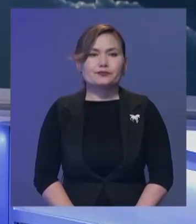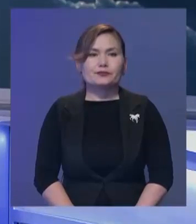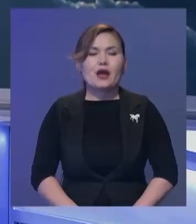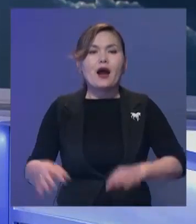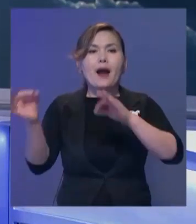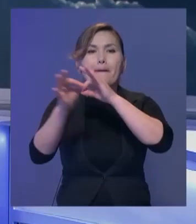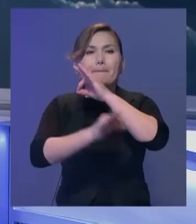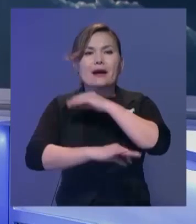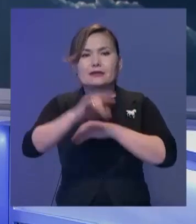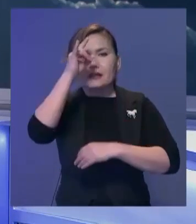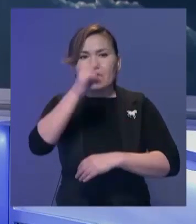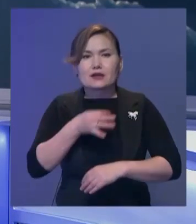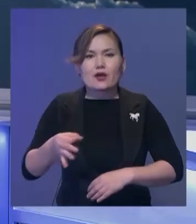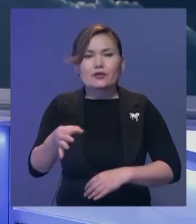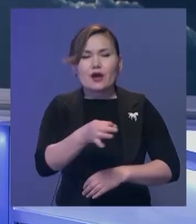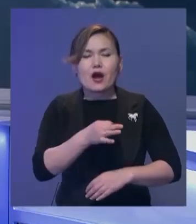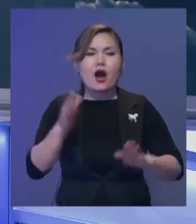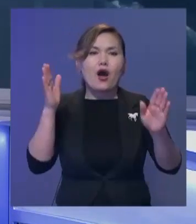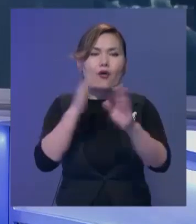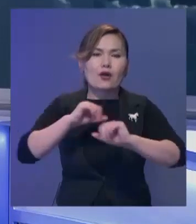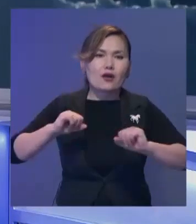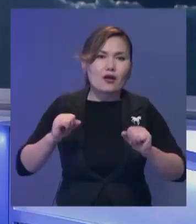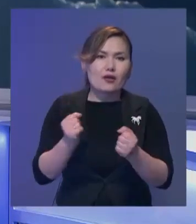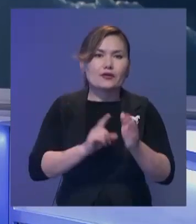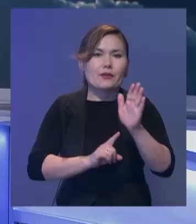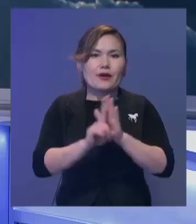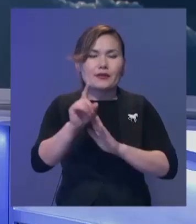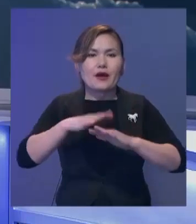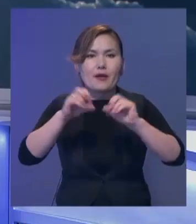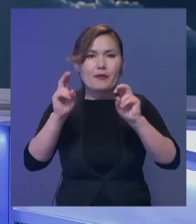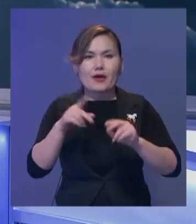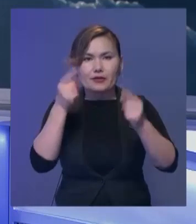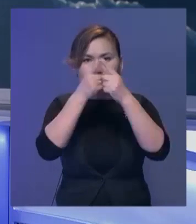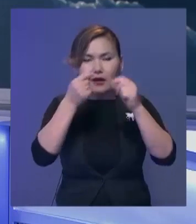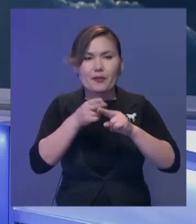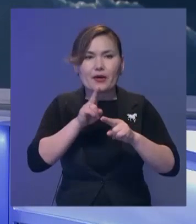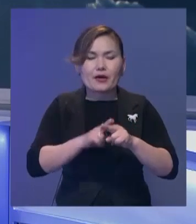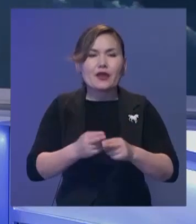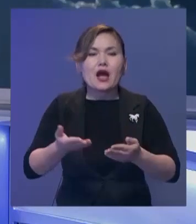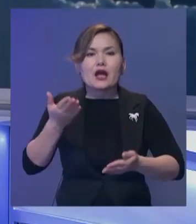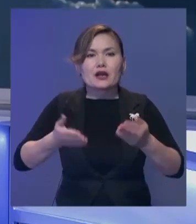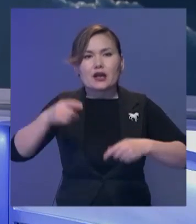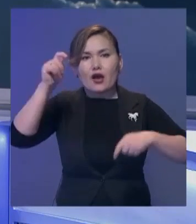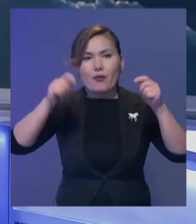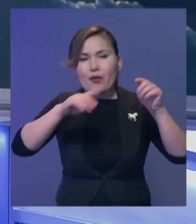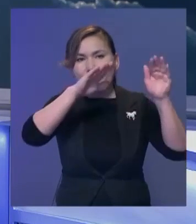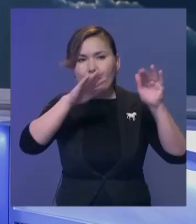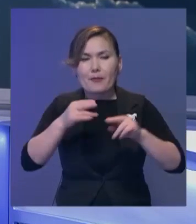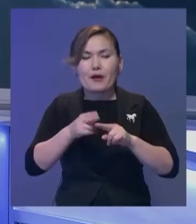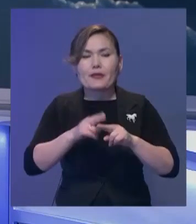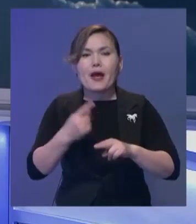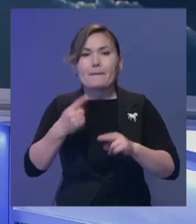Батыс Қазақстан облысында ауар айы құбылмалы болып тұр. Мамандардың айтыуынша, егер жауын шашын мөлшері біра